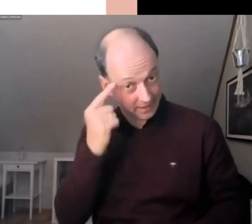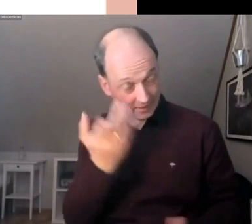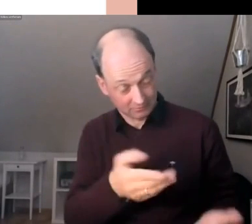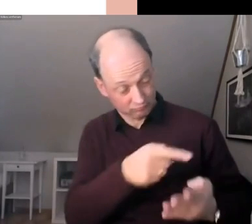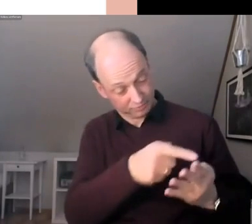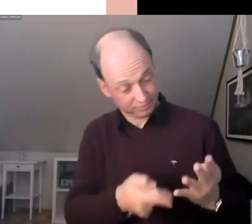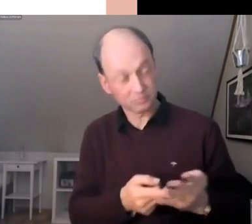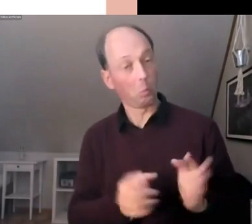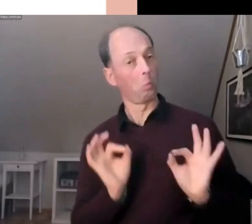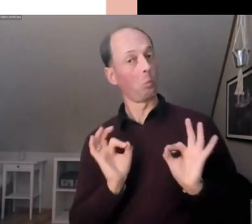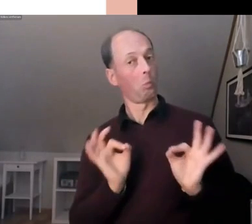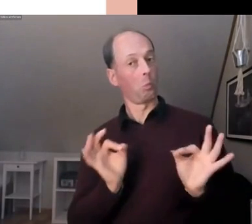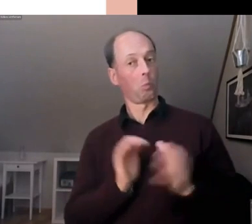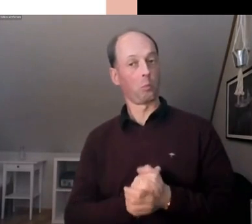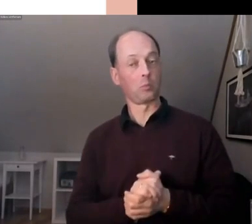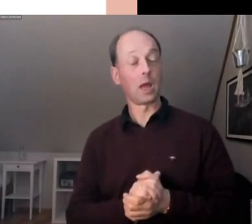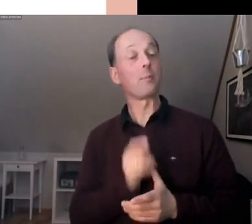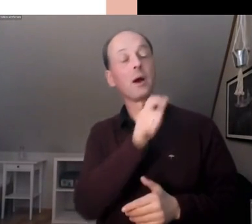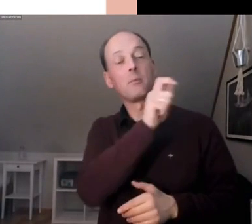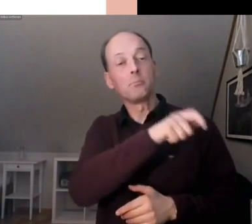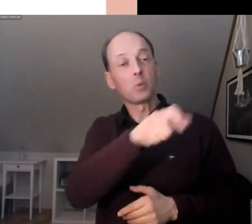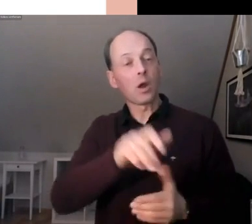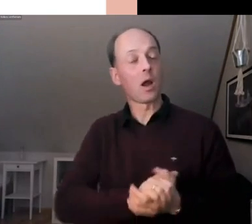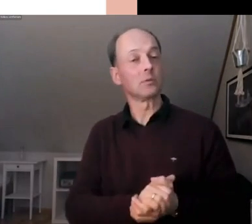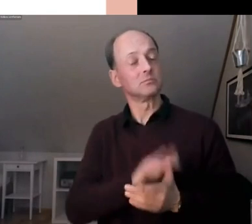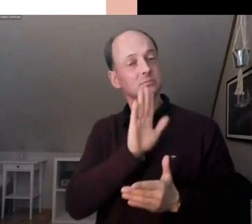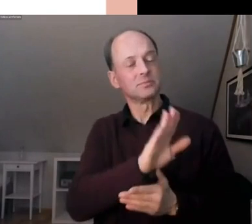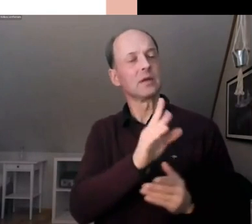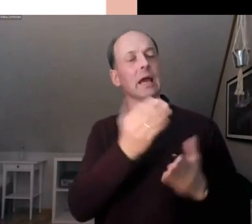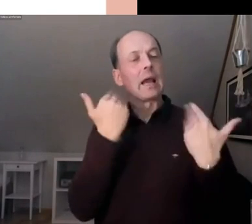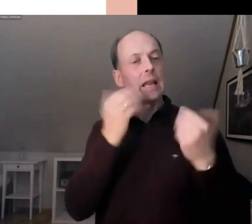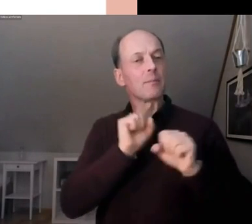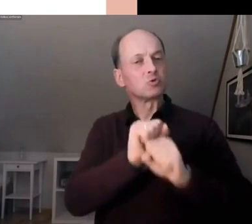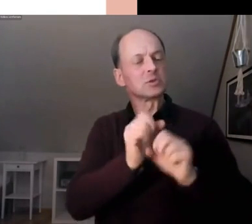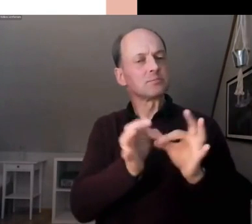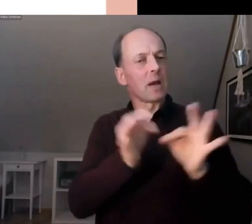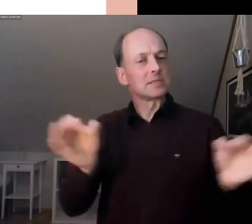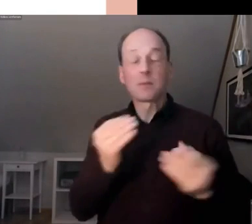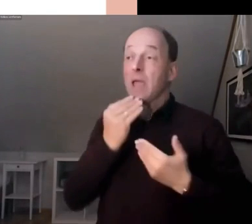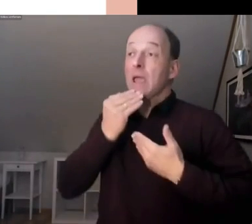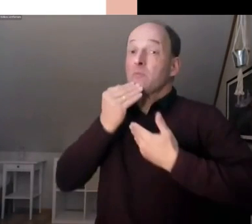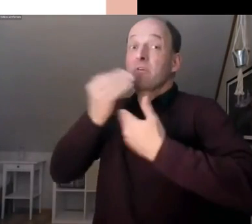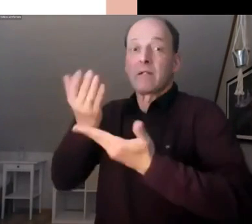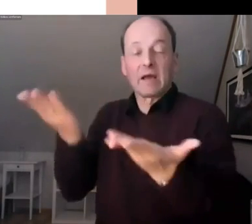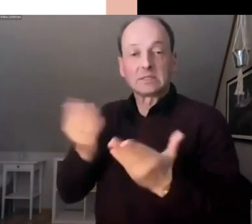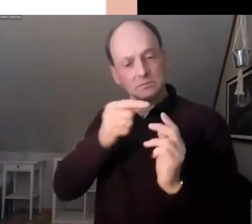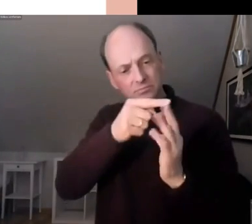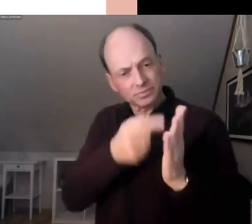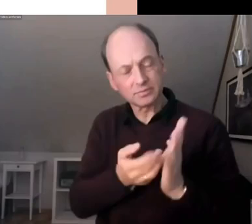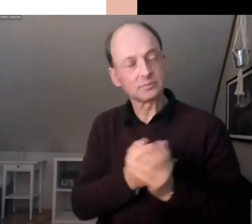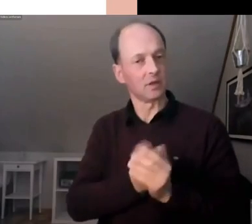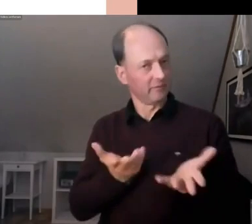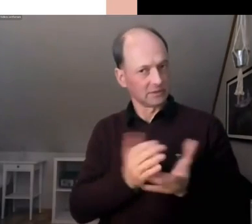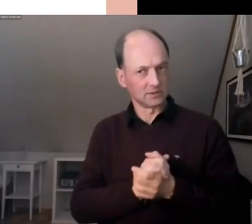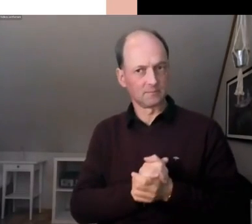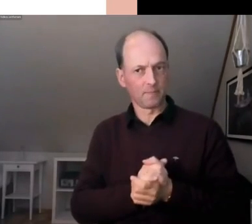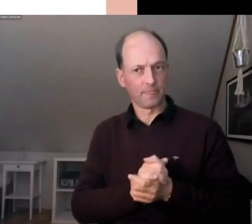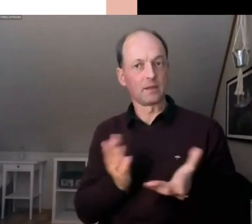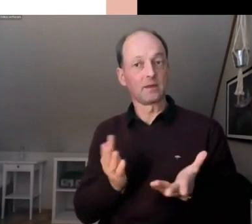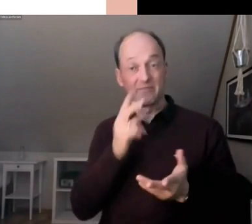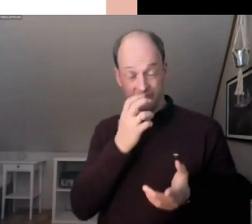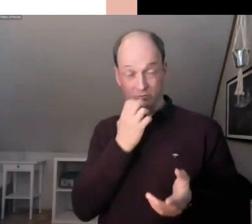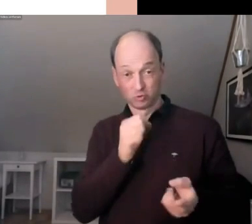für Klimaschutzmaßnahmen empfehlen BürgerInnen denn dann eigentlich? Und vielleicht auch worauf muss man achten, wenn man einen KlimabürgerInnenrat dann auch wirklich